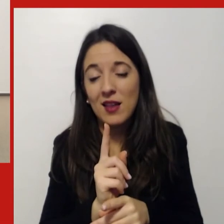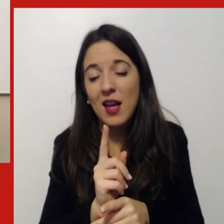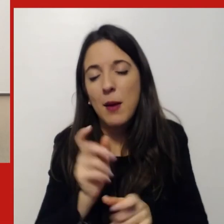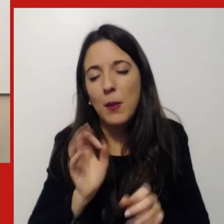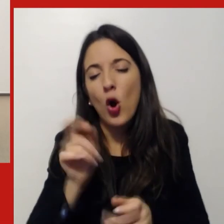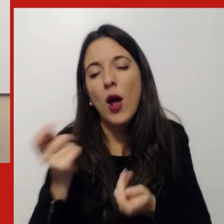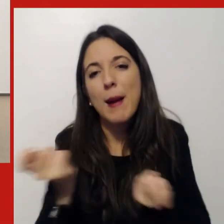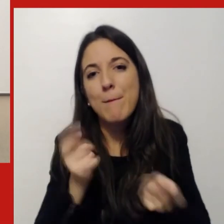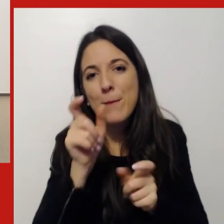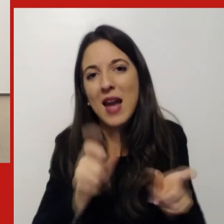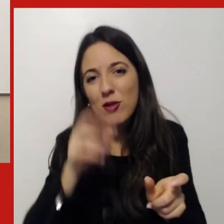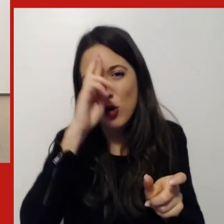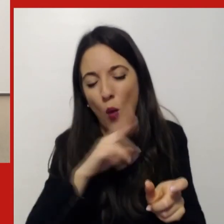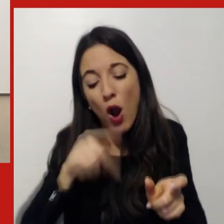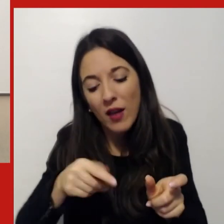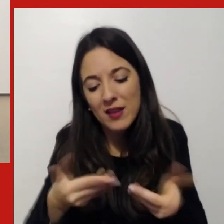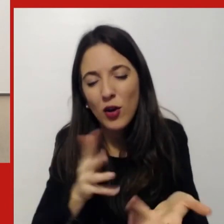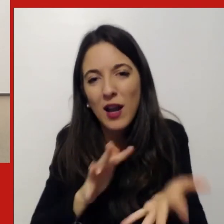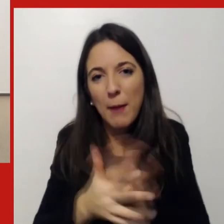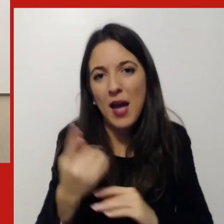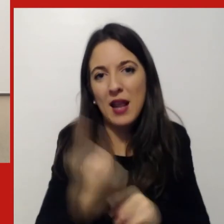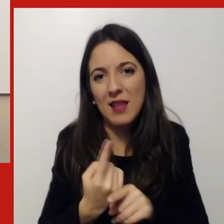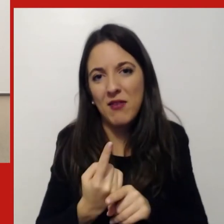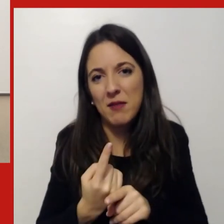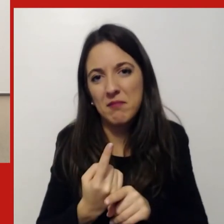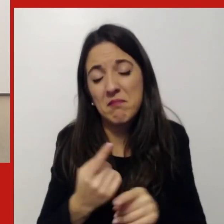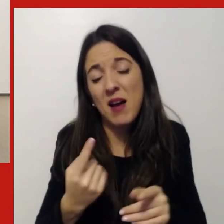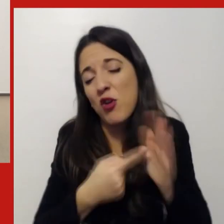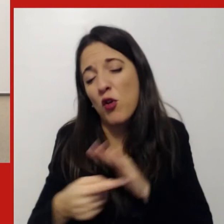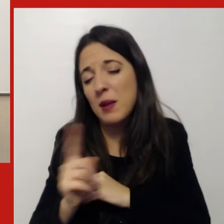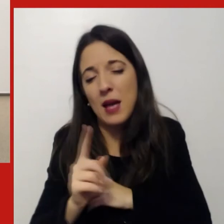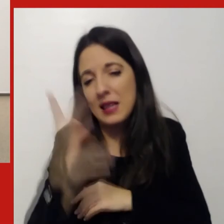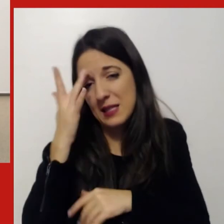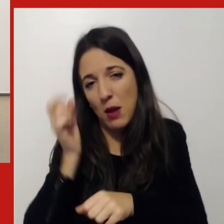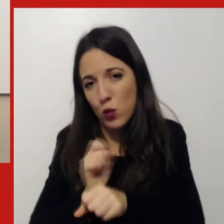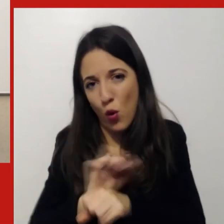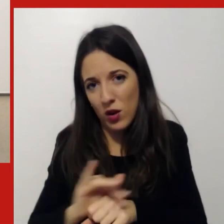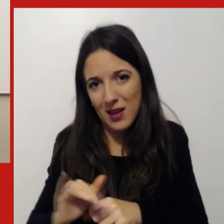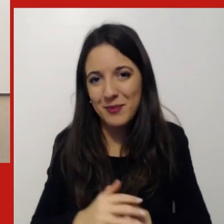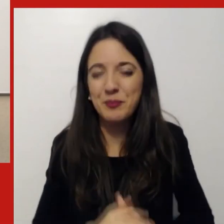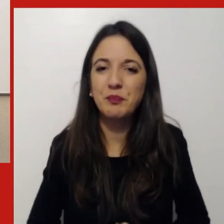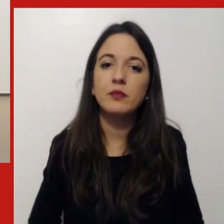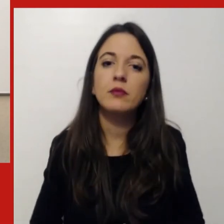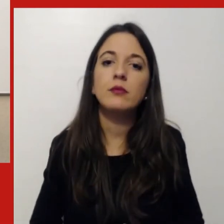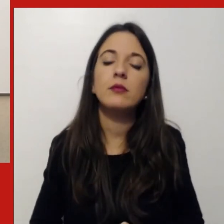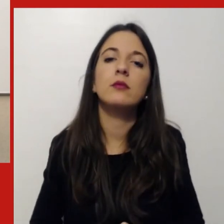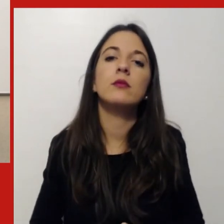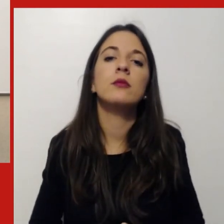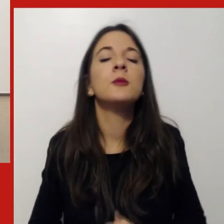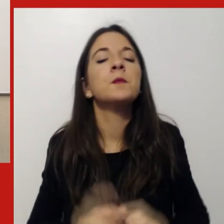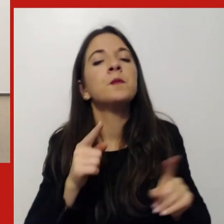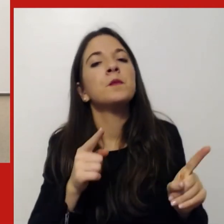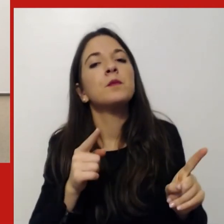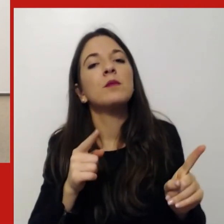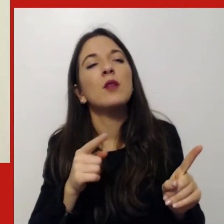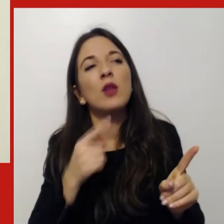relative al sistema paese che ho piacere di mettere insieme la prima riguarda lei si concentra molto sulla divisione dell'approccio allo smart working tra